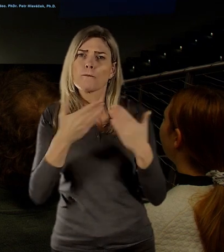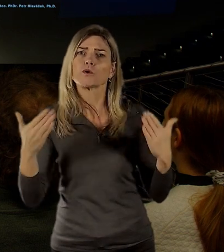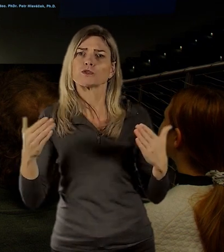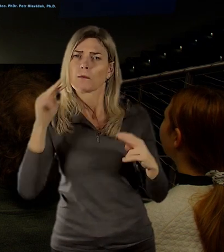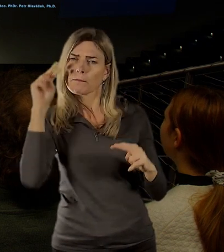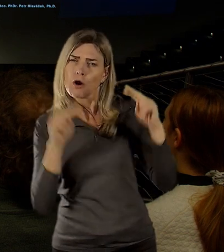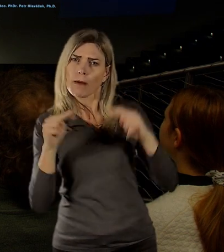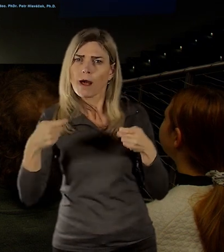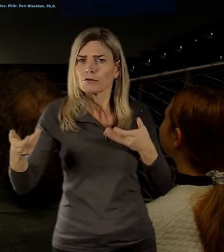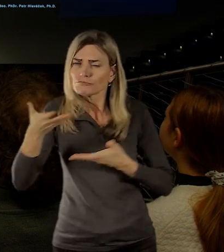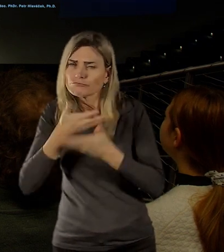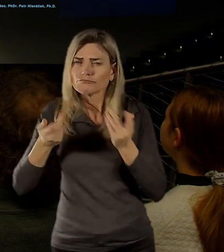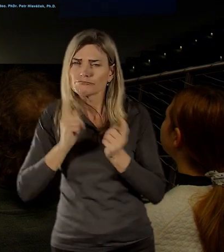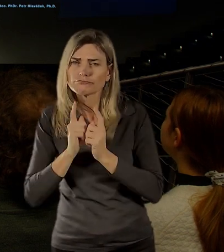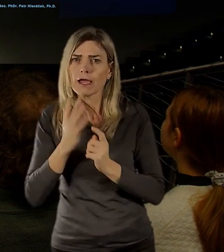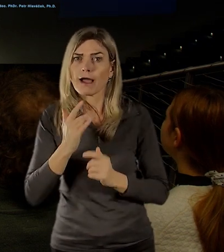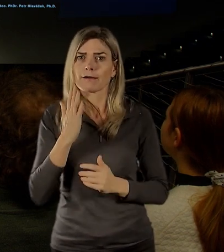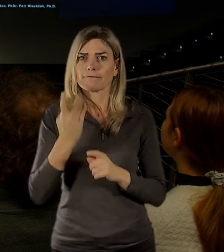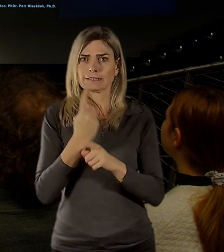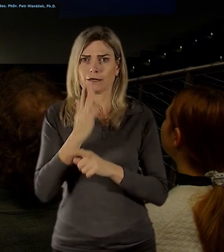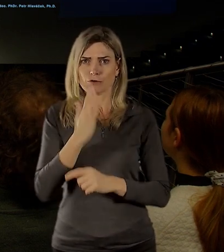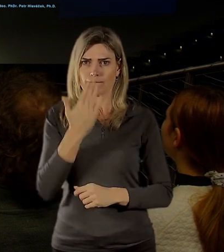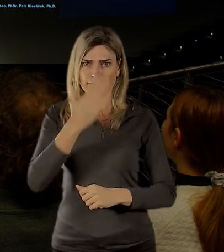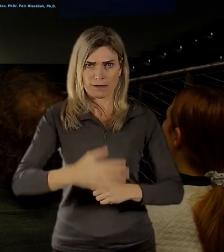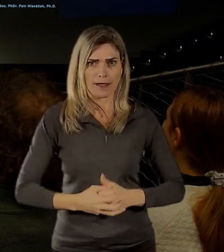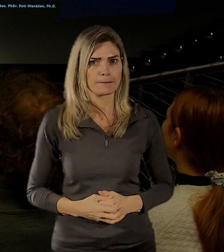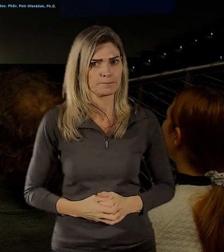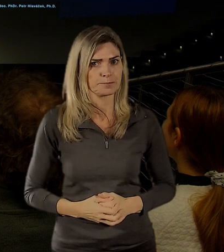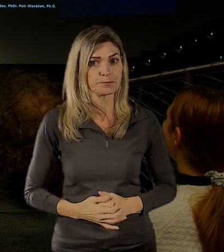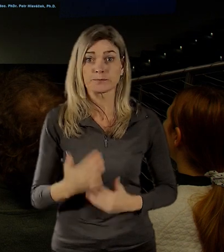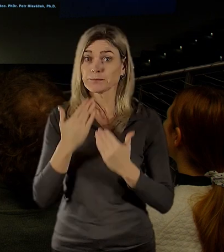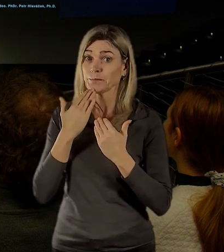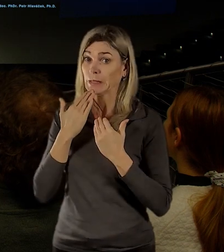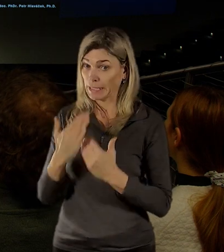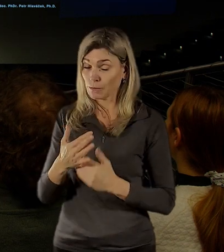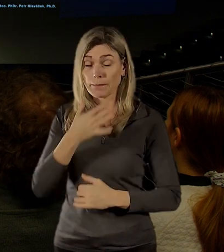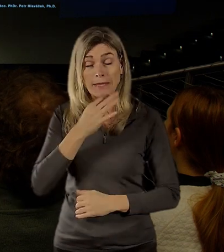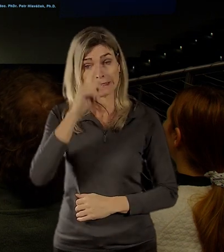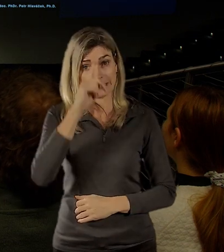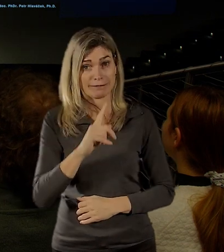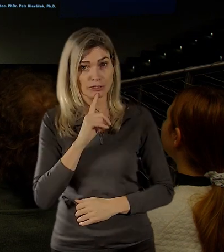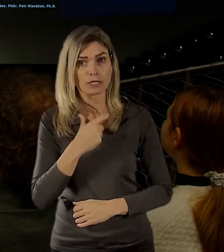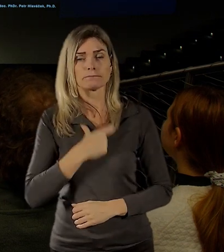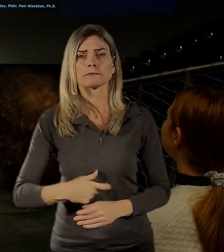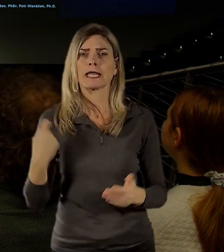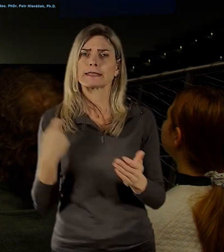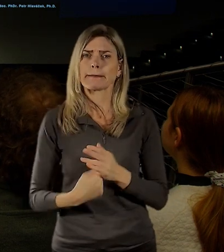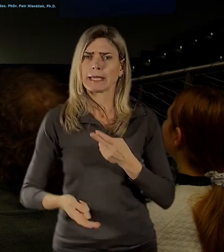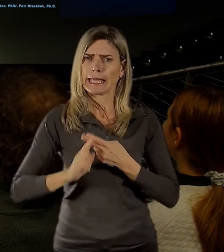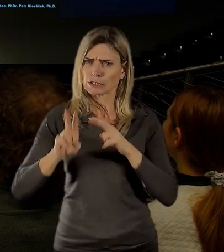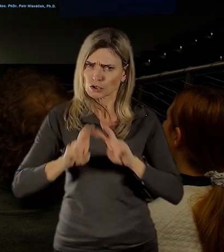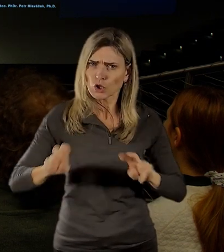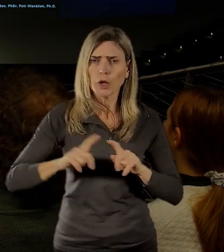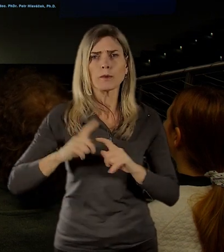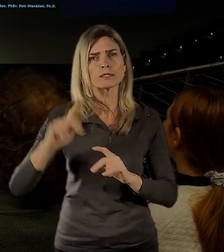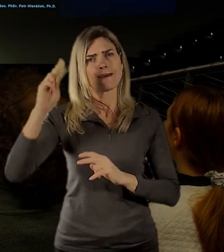Tak, Petře. Díky. Pěkný podvečer, dámy a pánové. Jako historika filozof se zabývá mimo jiné